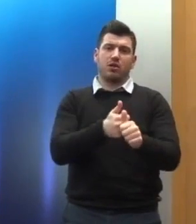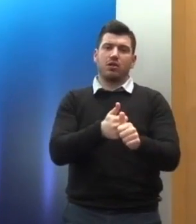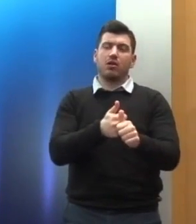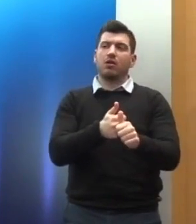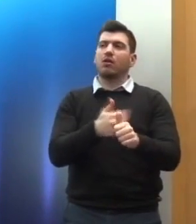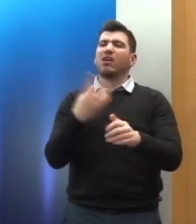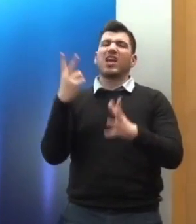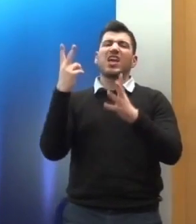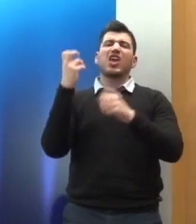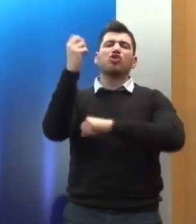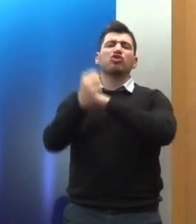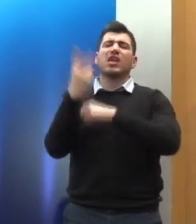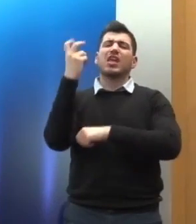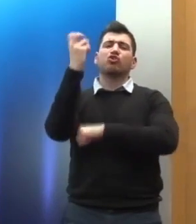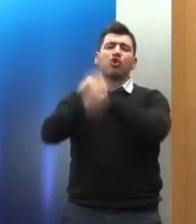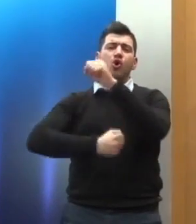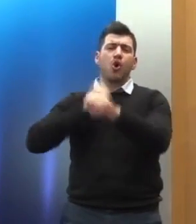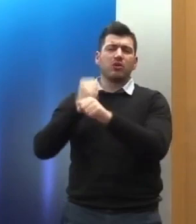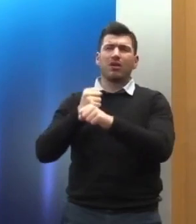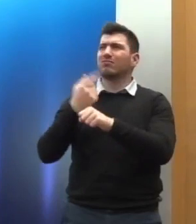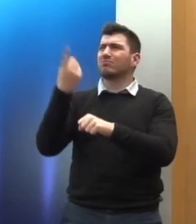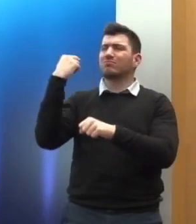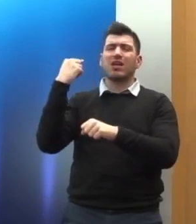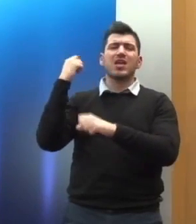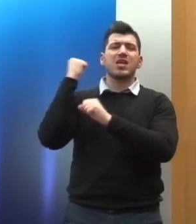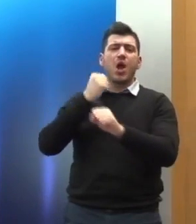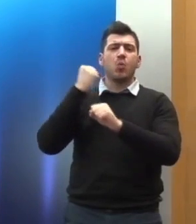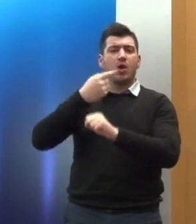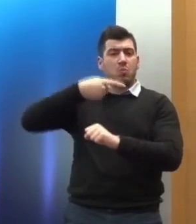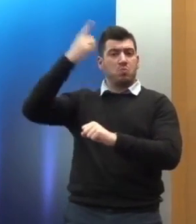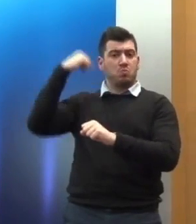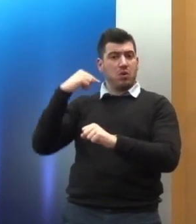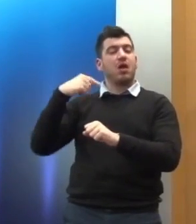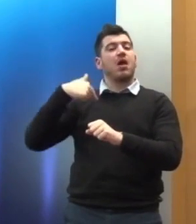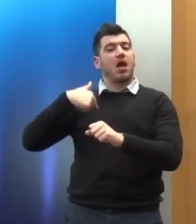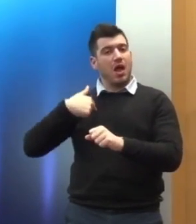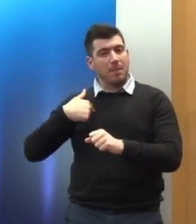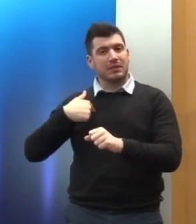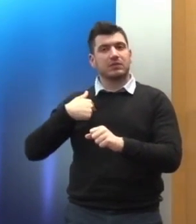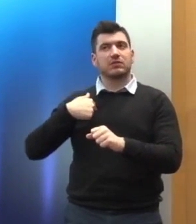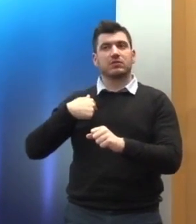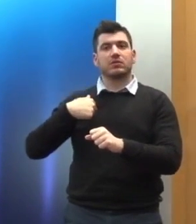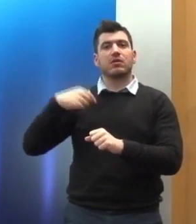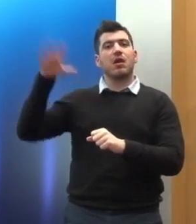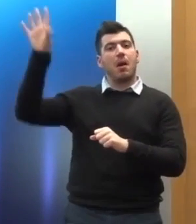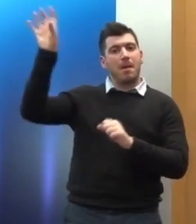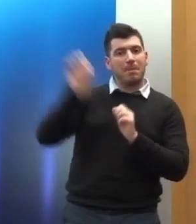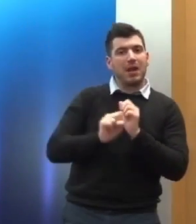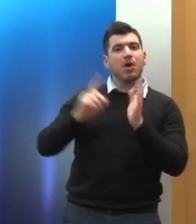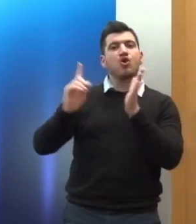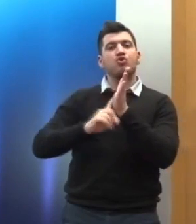καθυστέρηση τον Ιανουάριο της προηγούμενης χρονιάς κυρώσαμε τον αναθεωρημένο Ευρωπαϊκό Κοινωνικό Χάρτη